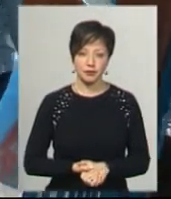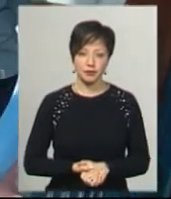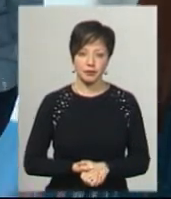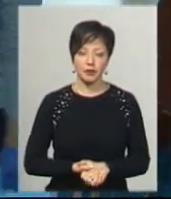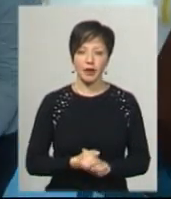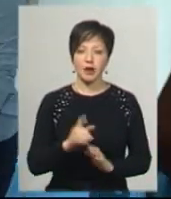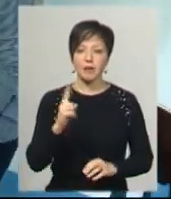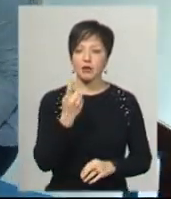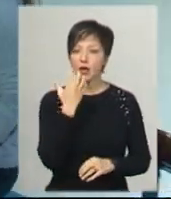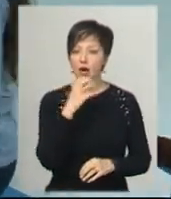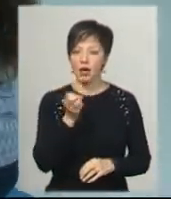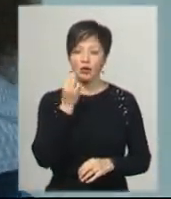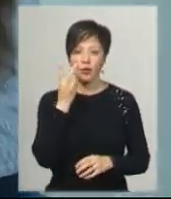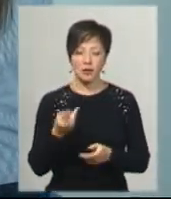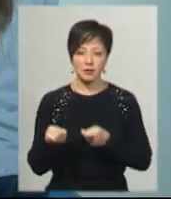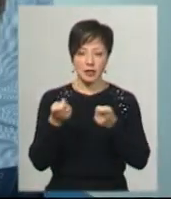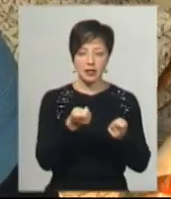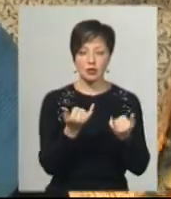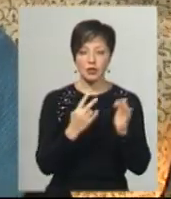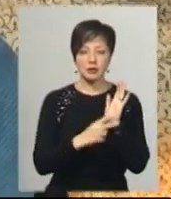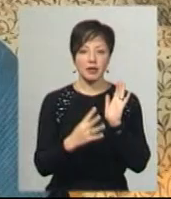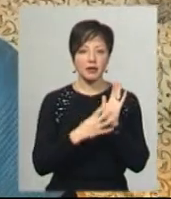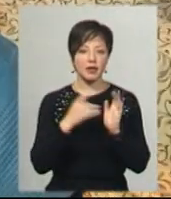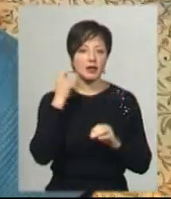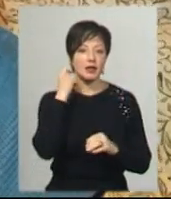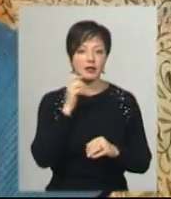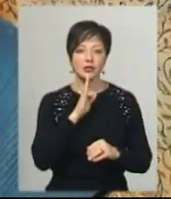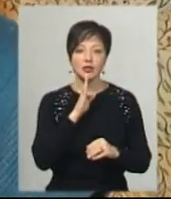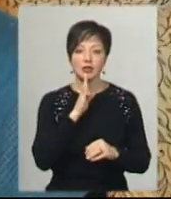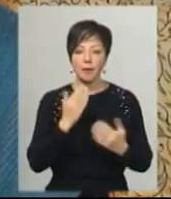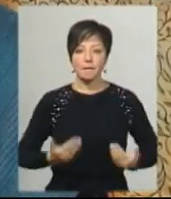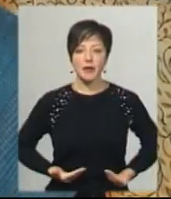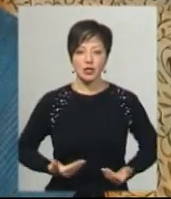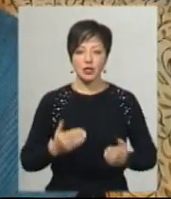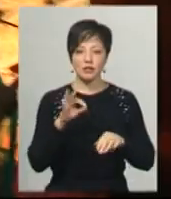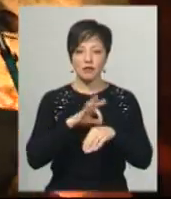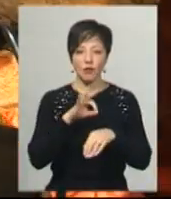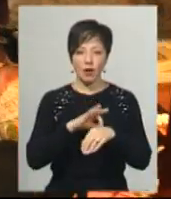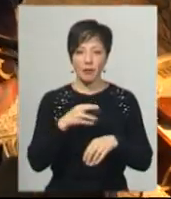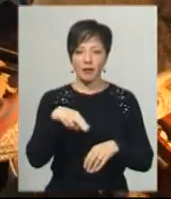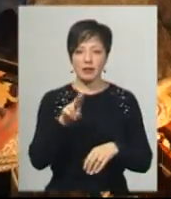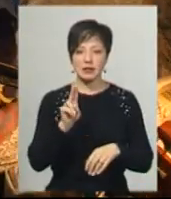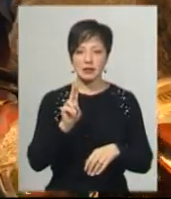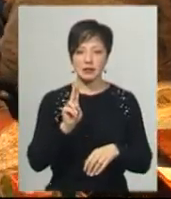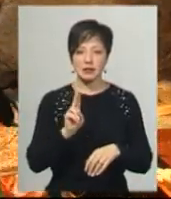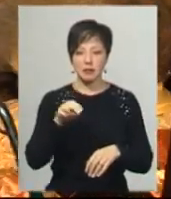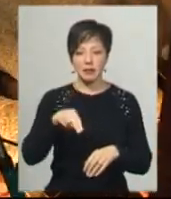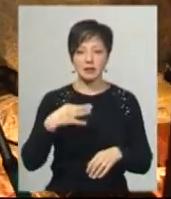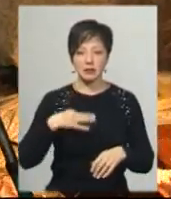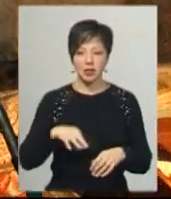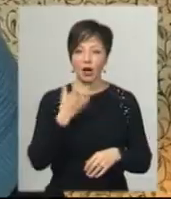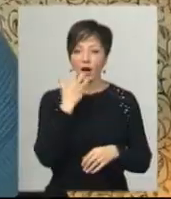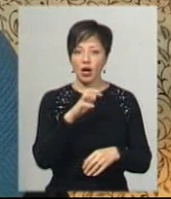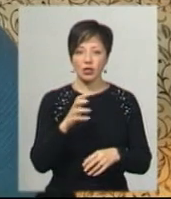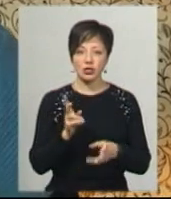Перший гарячий обід Вероніка несе сьогодні 79-річній Мадлені. Жінка мешкає з хворим над цепесином і каже, гарячі страви вони їдять